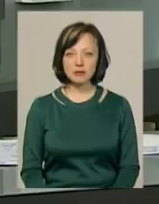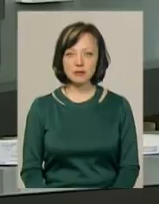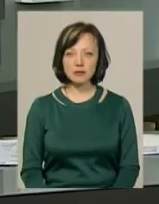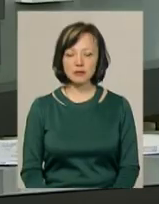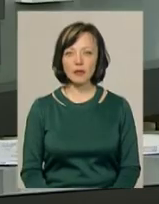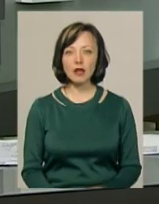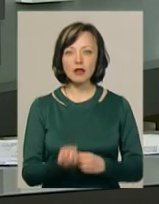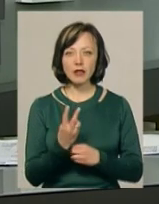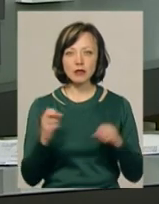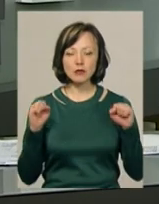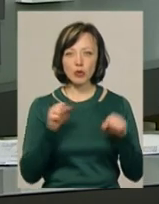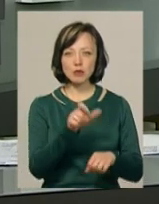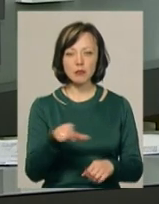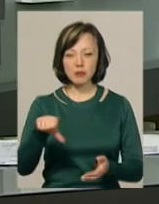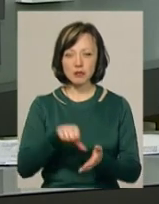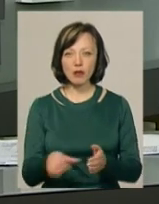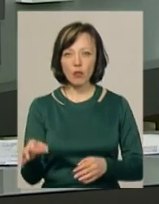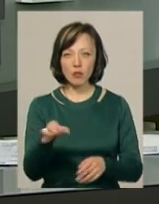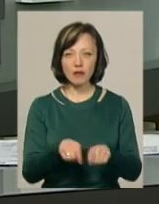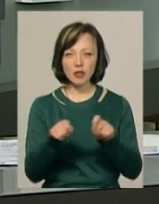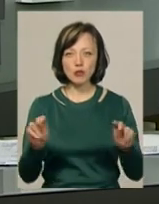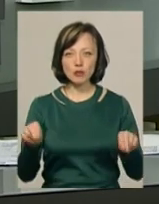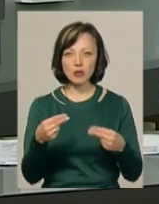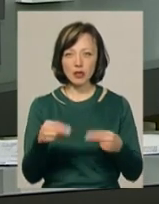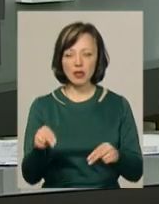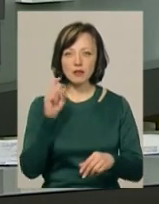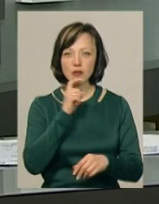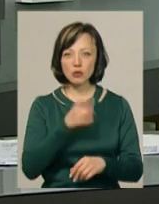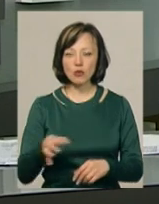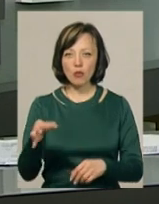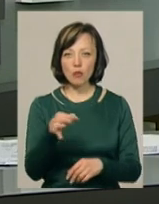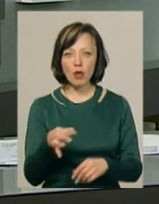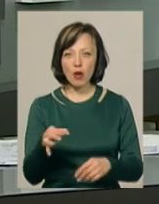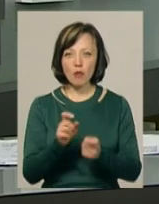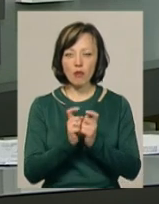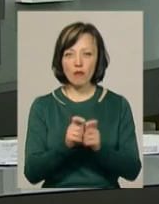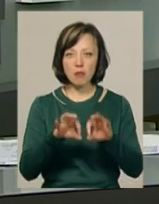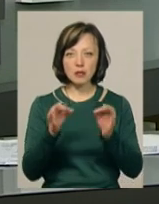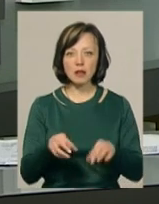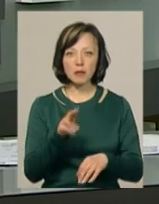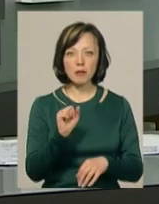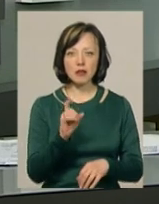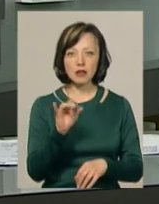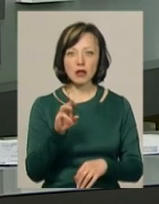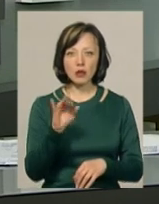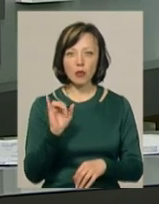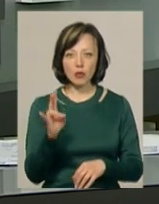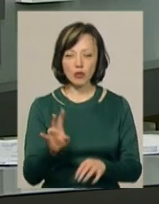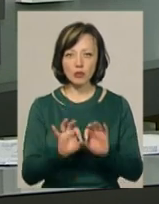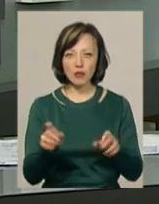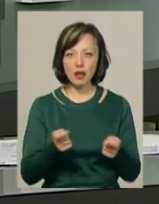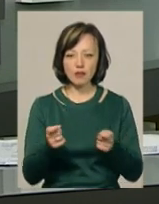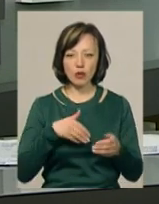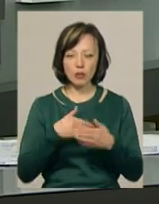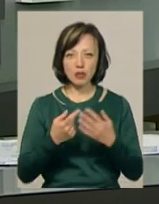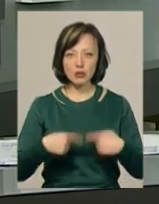12 спортсменів представлять Хмельниччину на відкритому чемпіонаті Вінницької області з бойового мистецтва «Панкротіону». Розповів керівник громадської